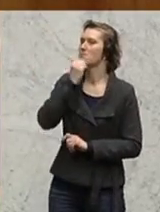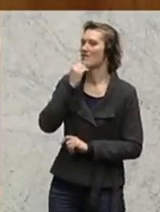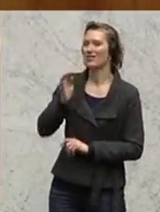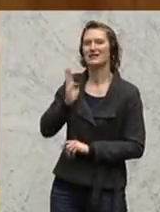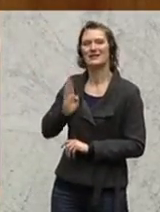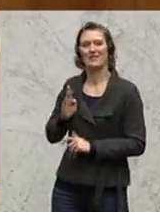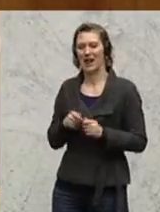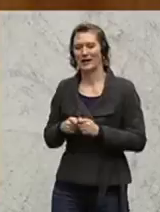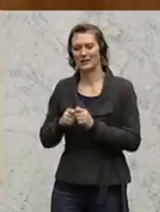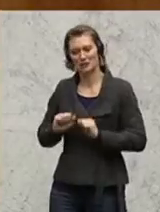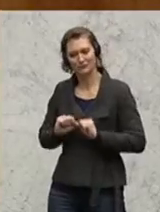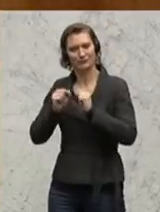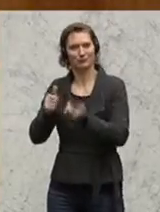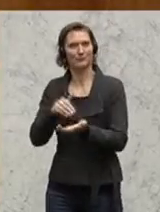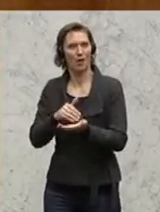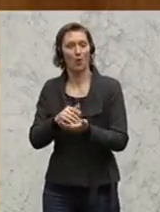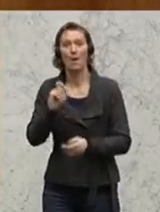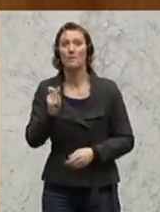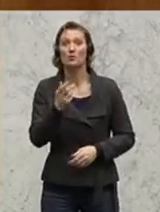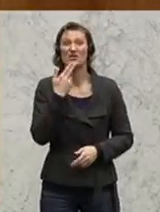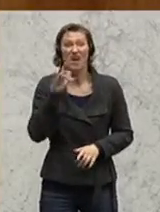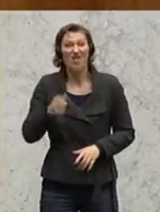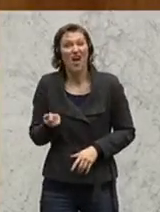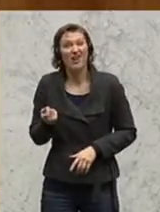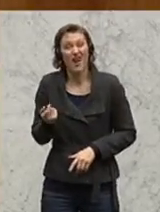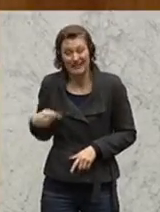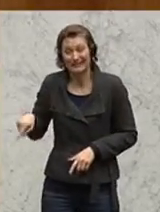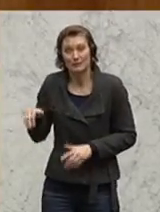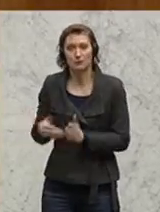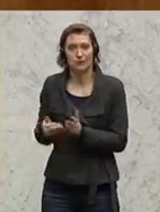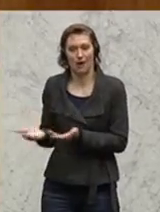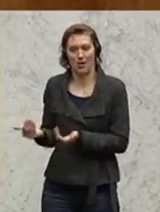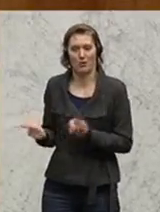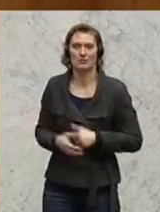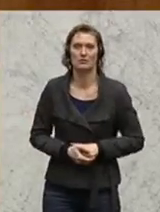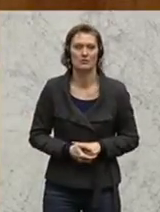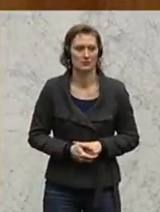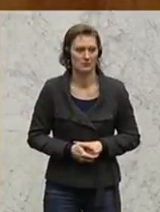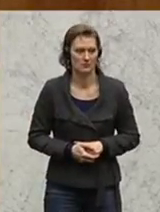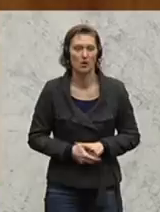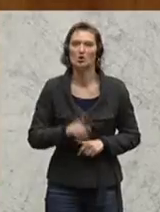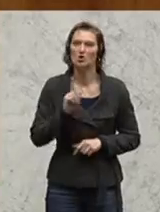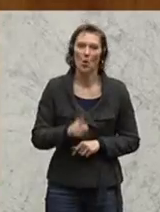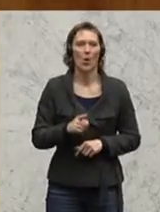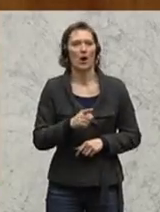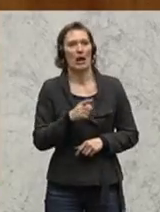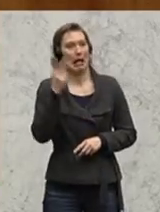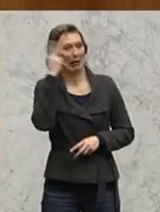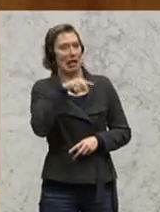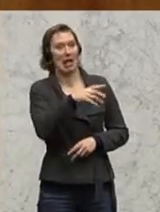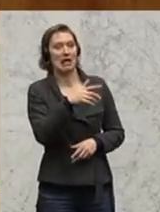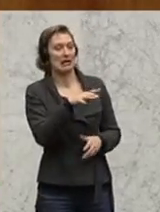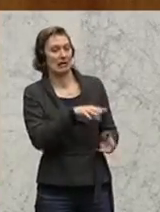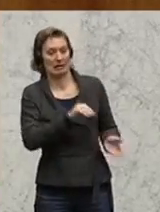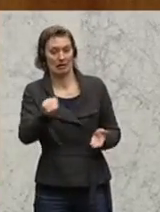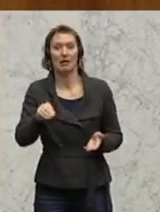Zivilgesellschaft und ganz besonders durch die Wohlhabenden. Anstelle von Eat the Rich bräuchten wir